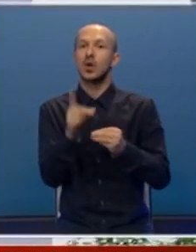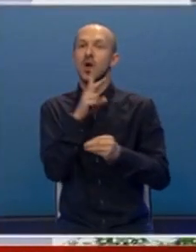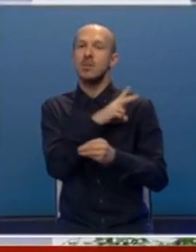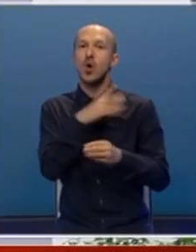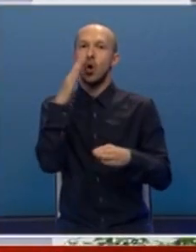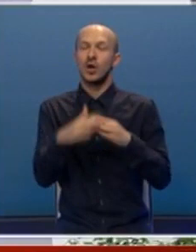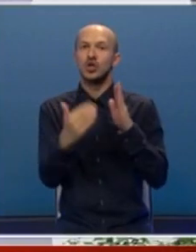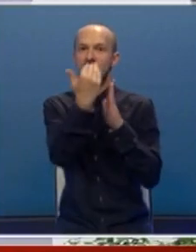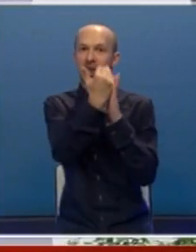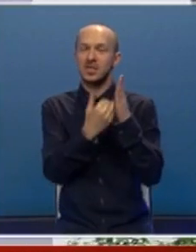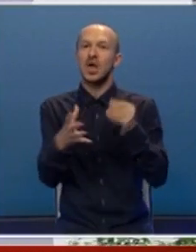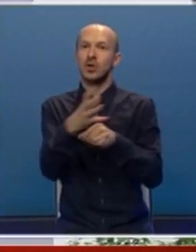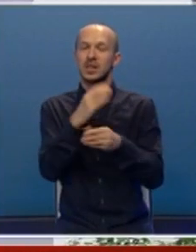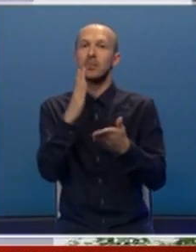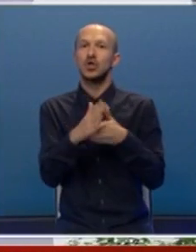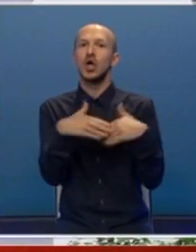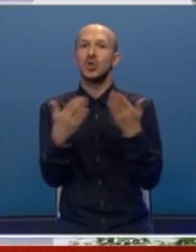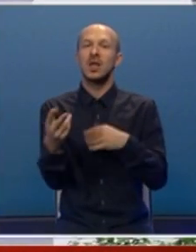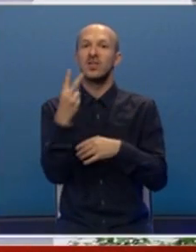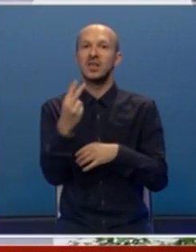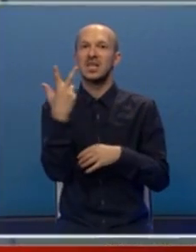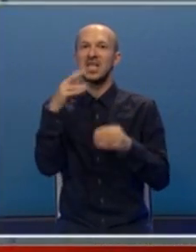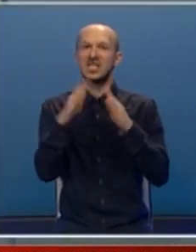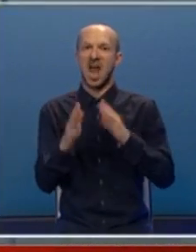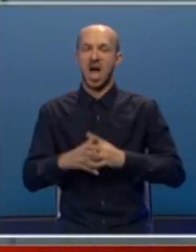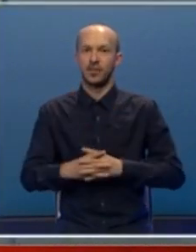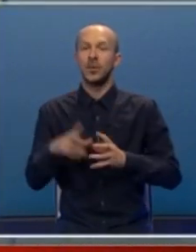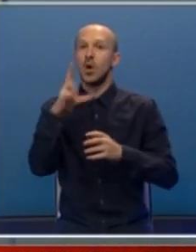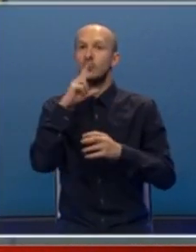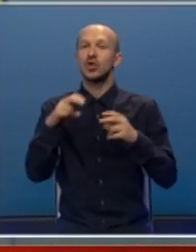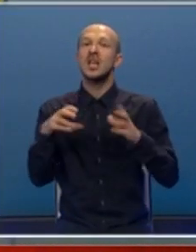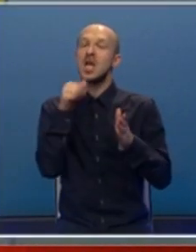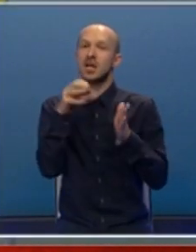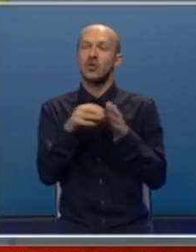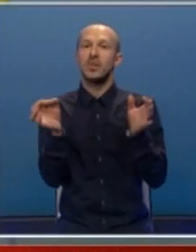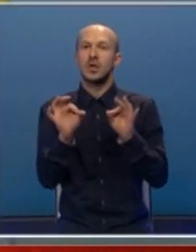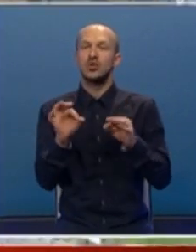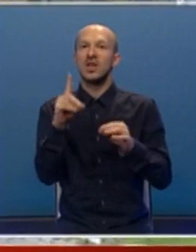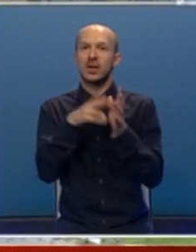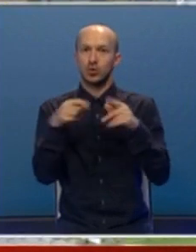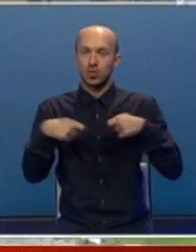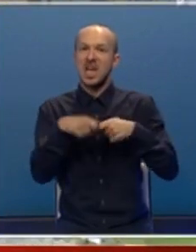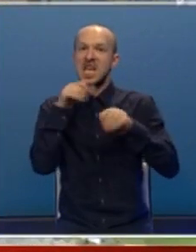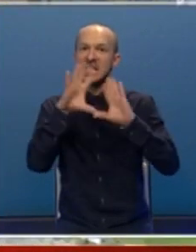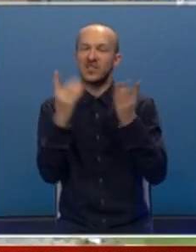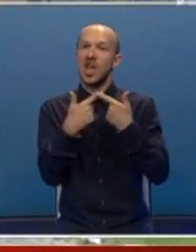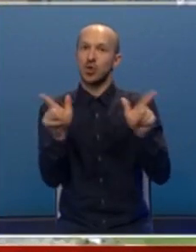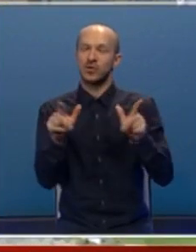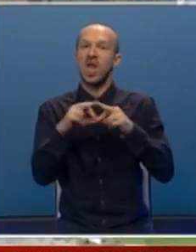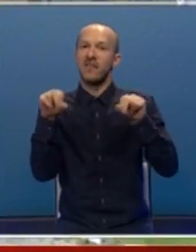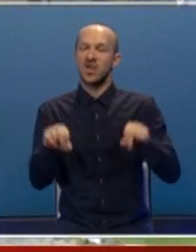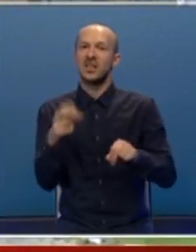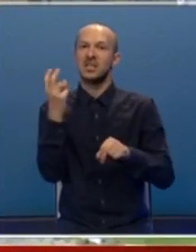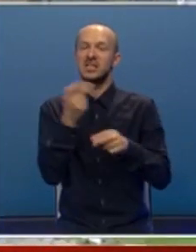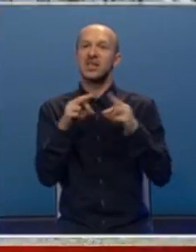imaju konačne liste korisnika bit će dodijeljena 23 stana. Opštine i gradovi obezvjeđuju infrastrukturu i sve dozvole, a vlada